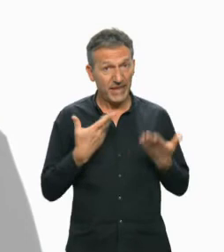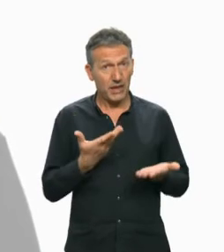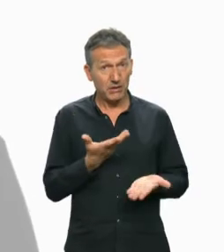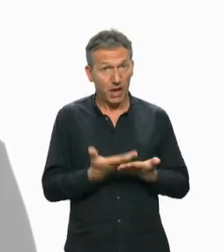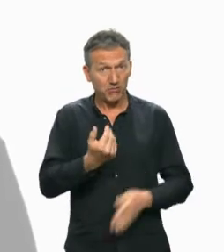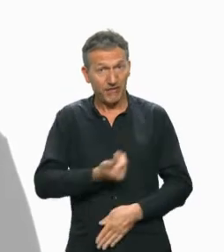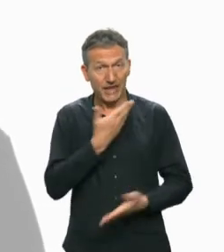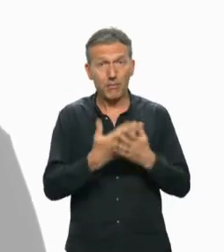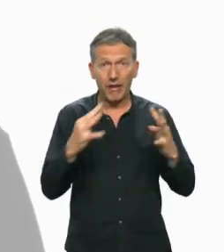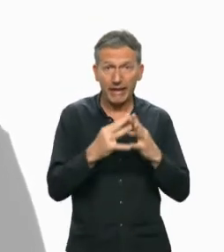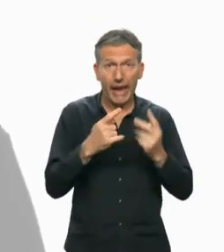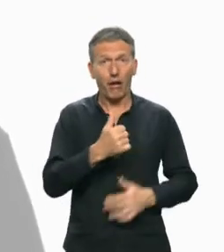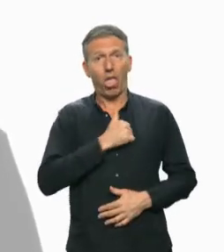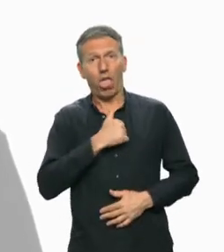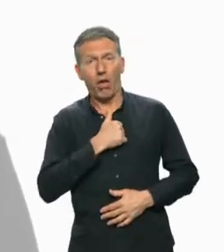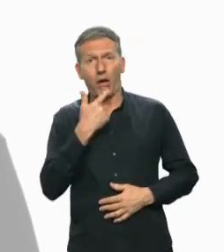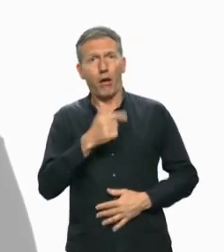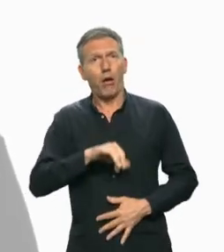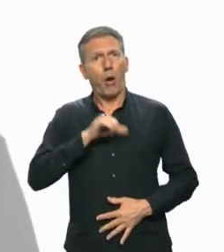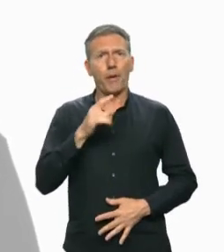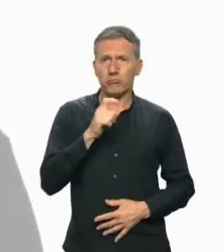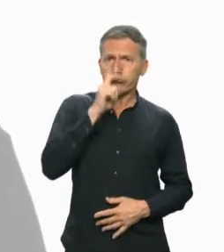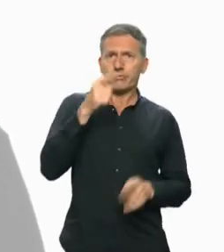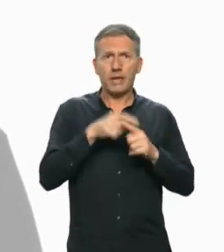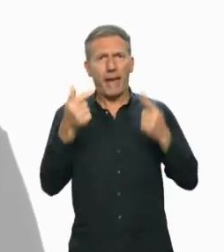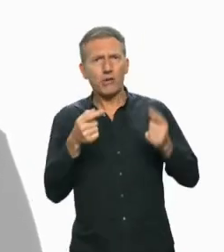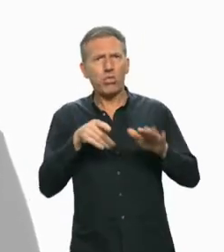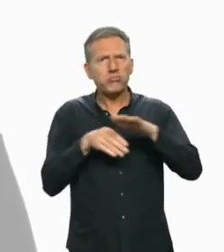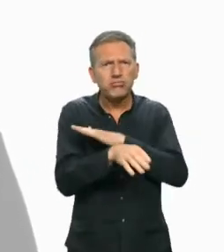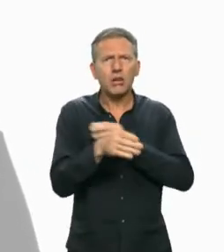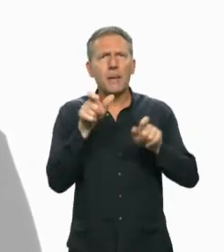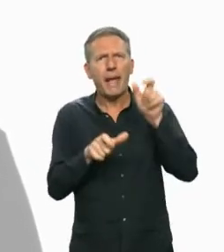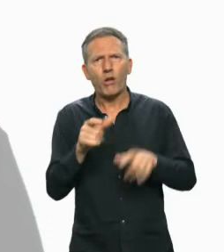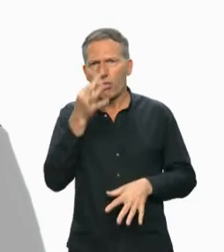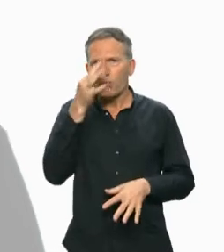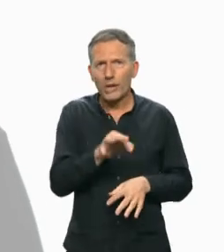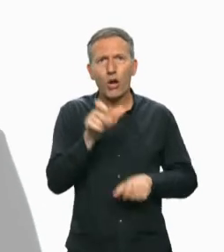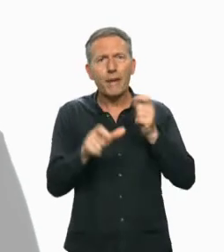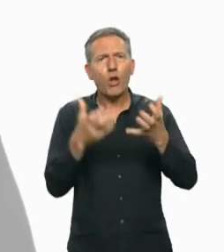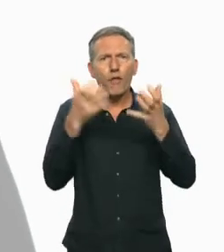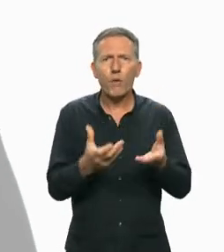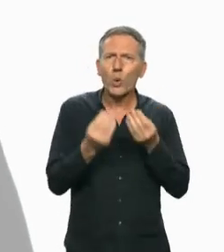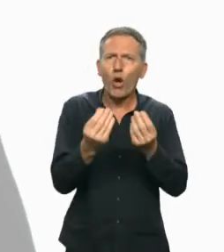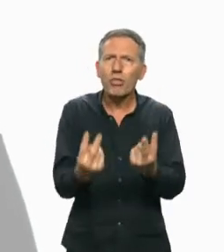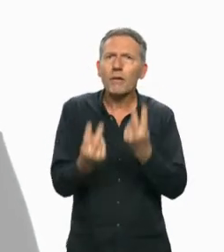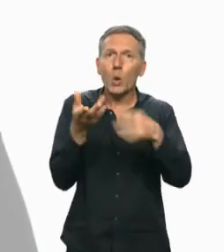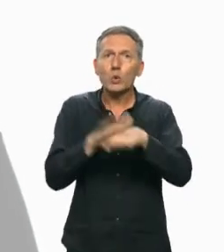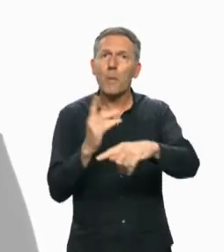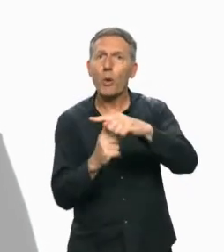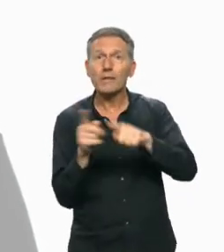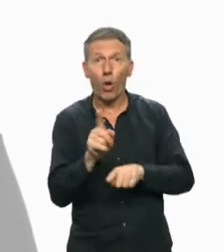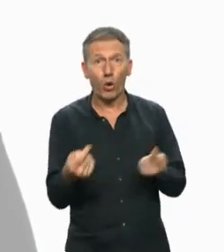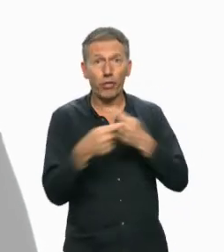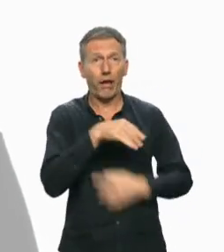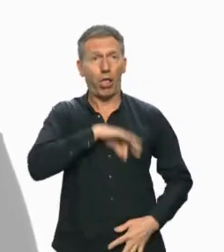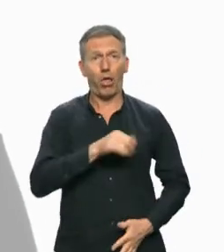cette ville-là que l'on doit subir, des guerres qui opposent des égaux, des organisations corrompues, des personnalités toxiques, ceux qui prétendent vouloir votre bien, mais qui ne sont là